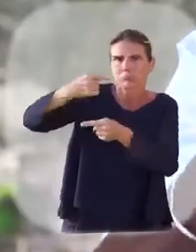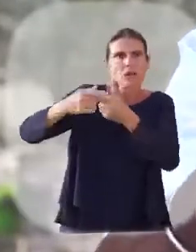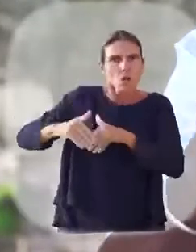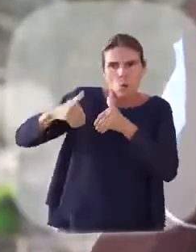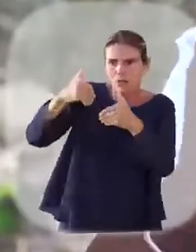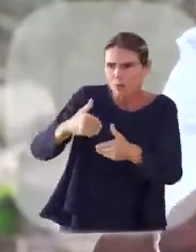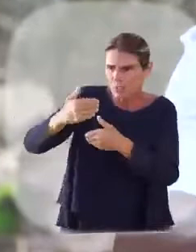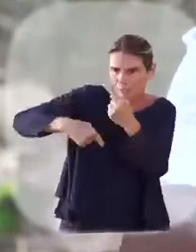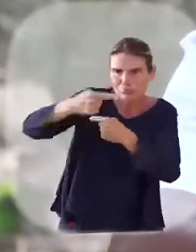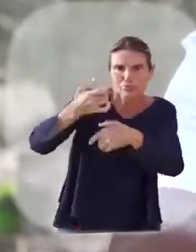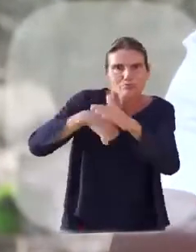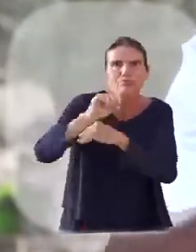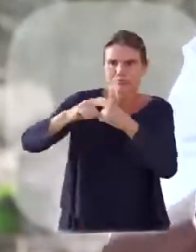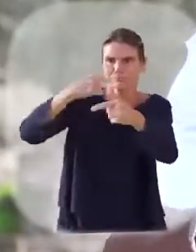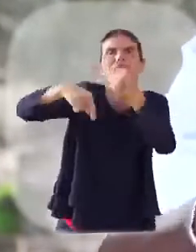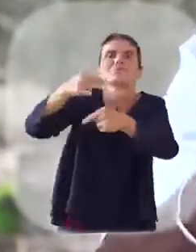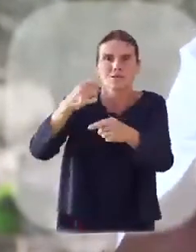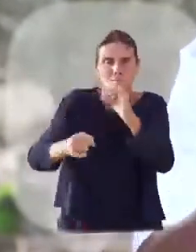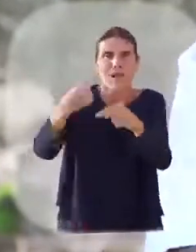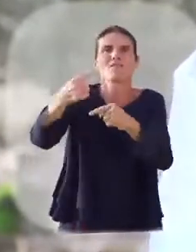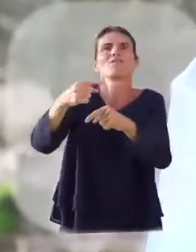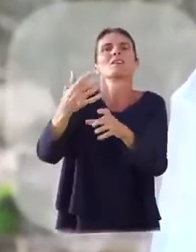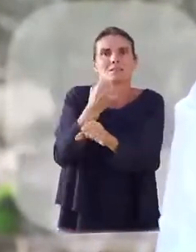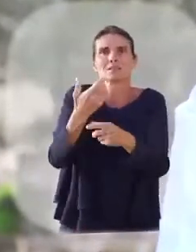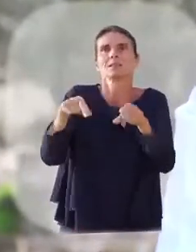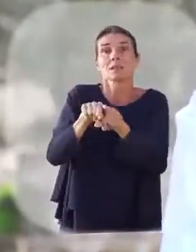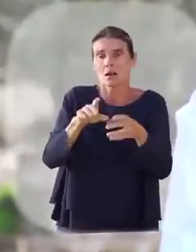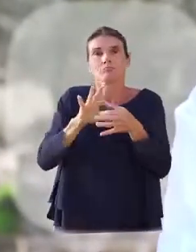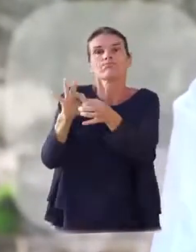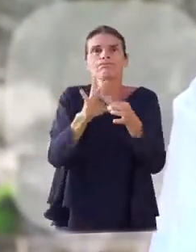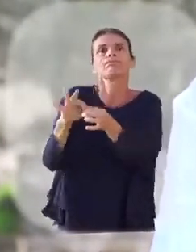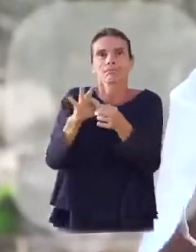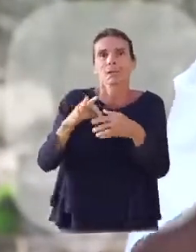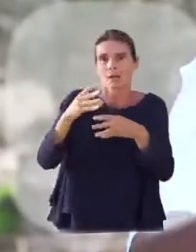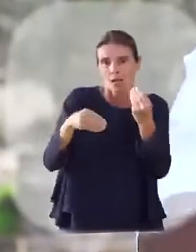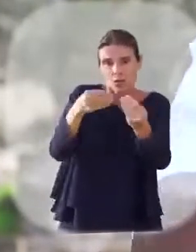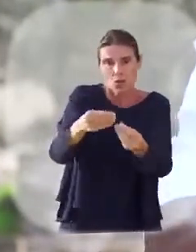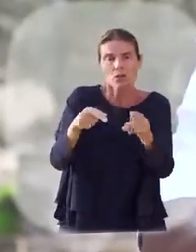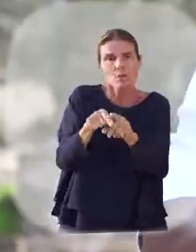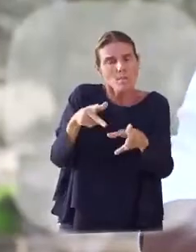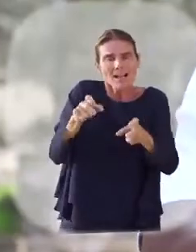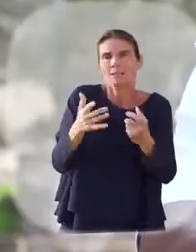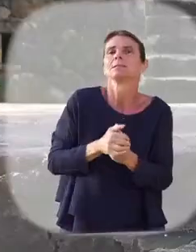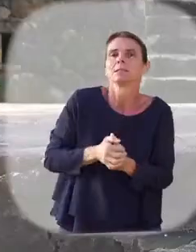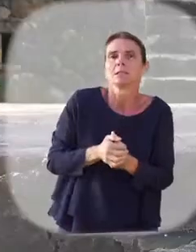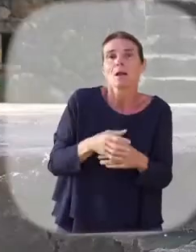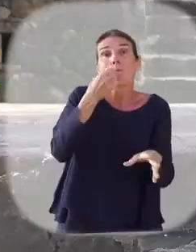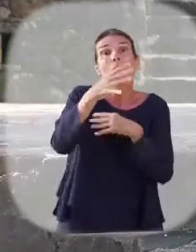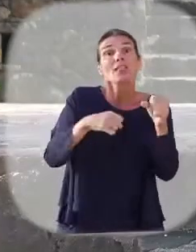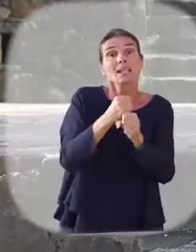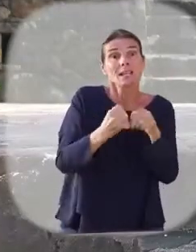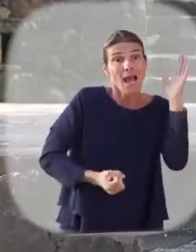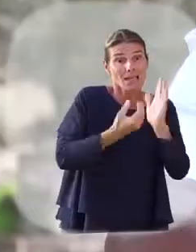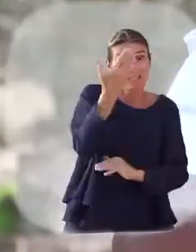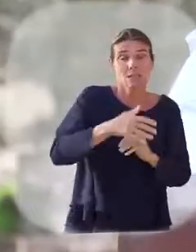une continuité, une maturation par où se forge la densité collective nous enseigne à NSPP. Bonne année à